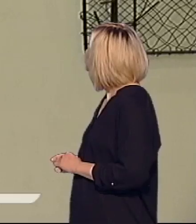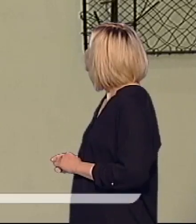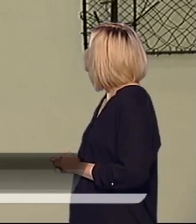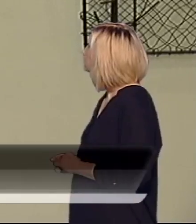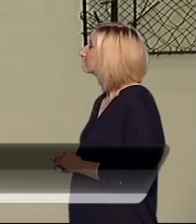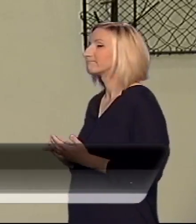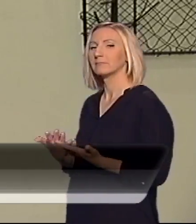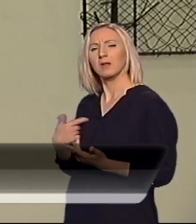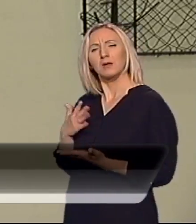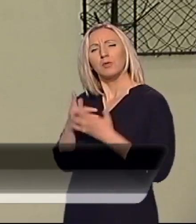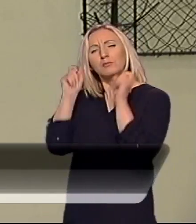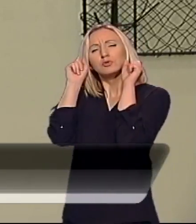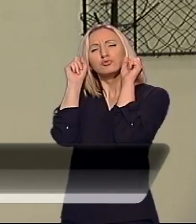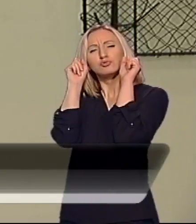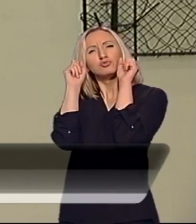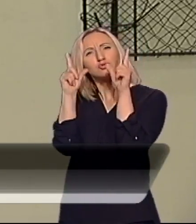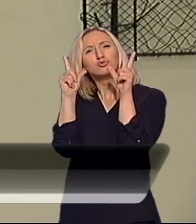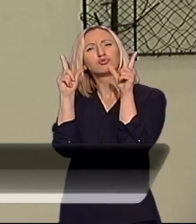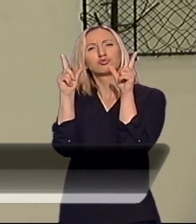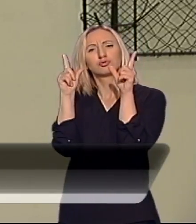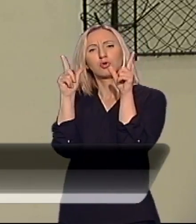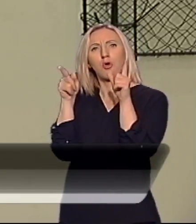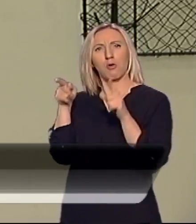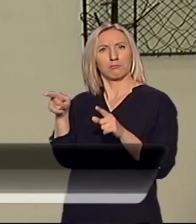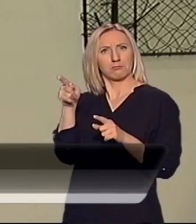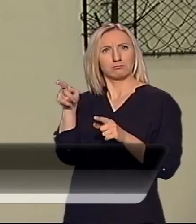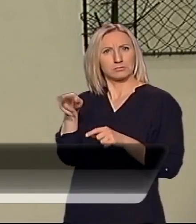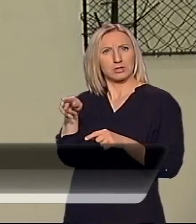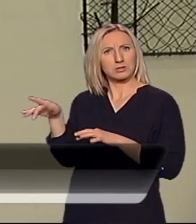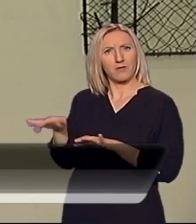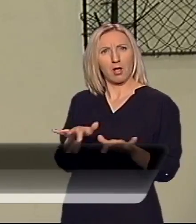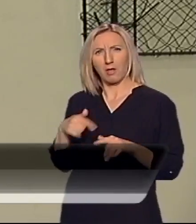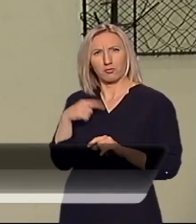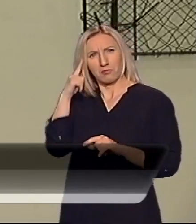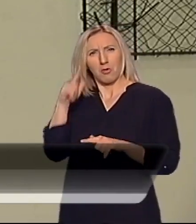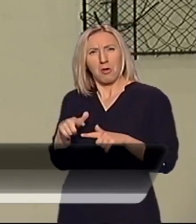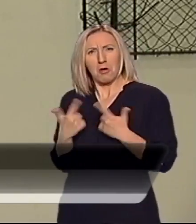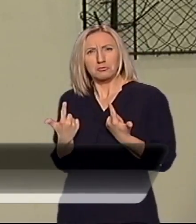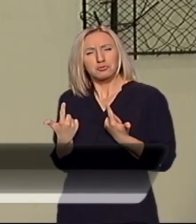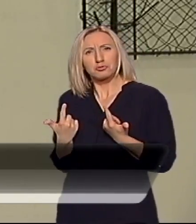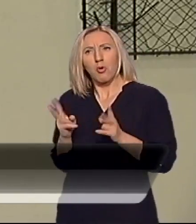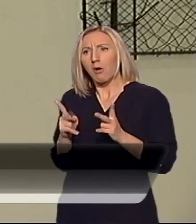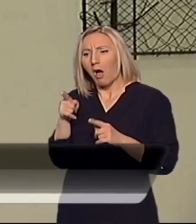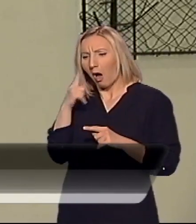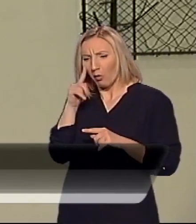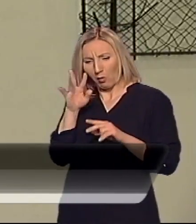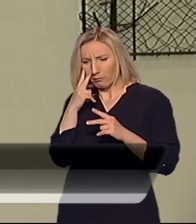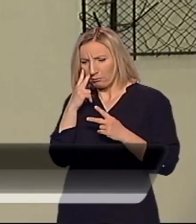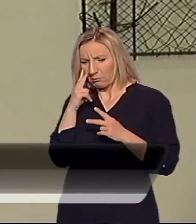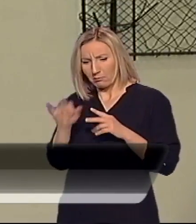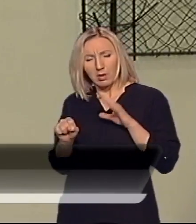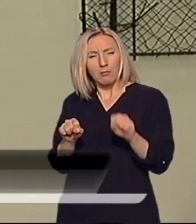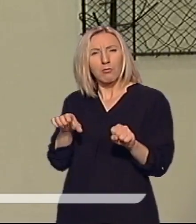Bilo mi je čudno to, na primjer, ona svira klavir i nije mi bilo jasno kako ona prepoznaje